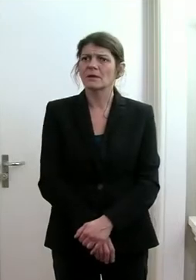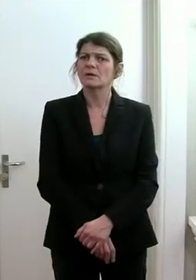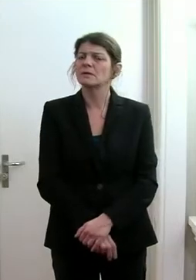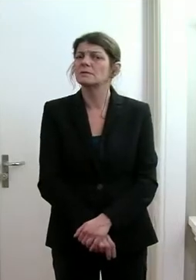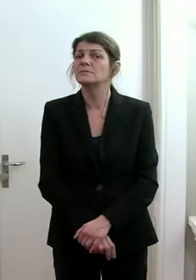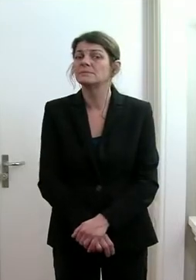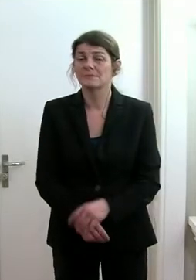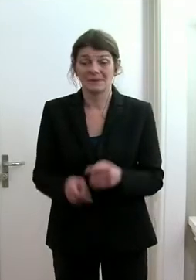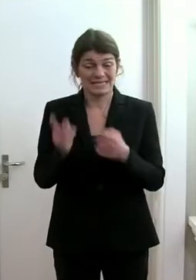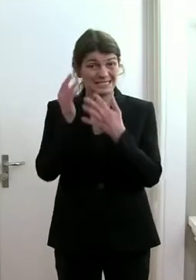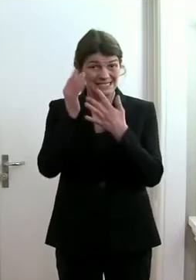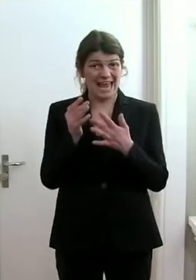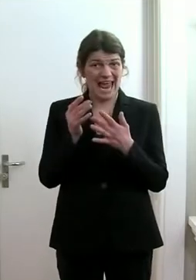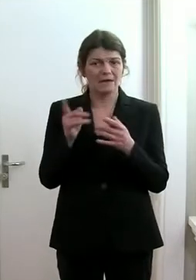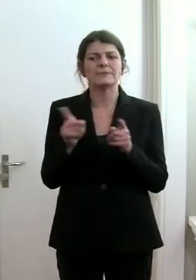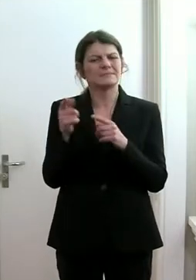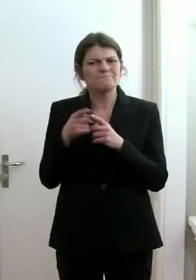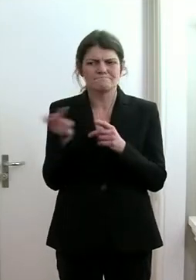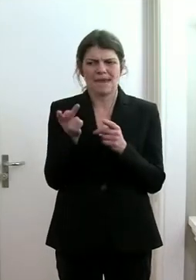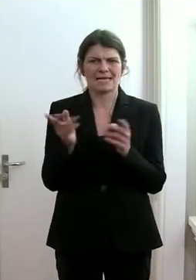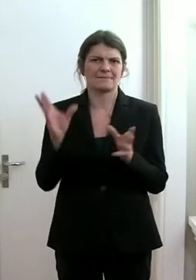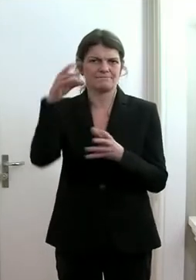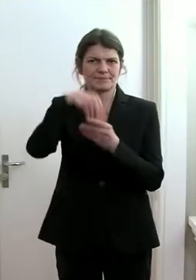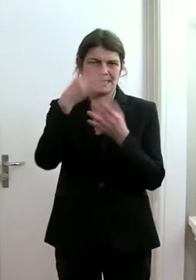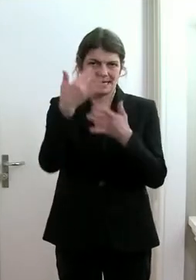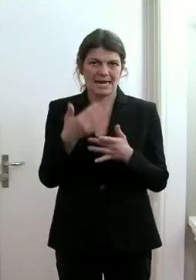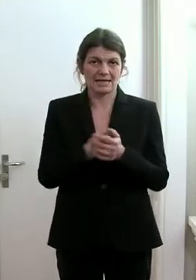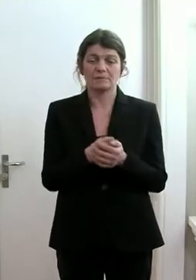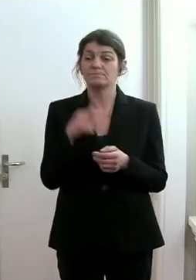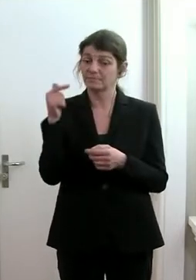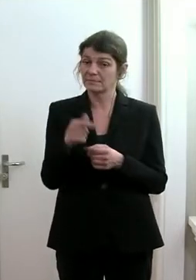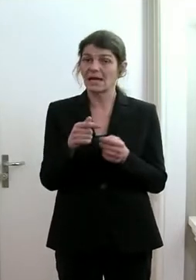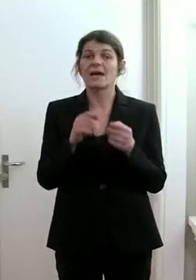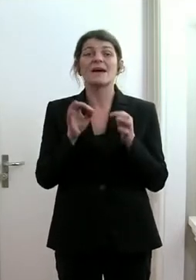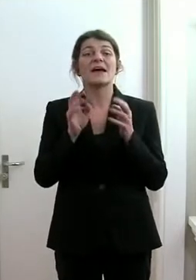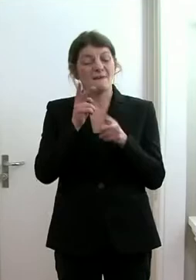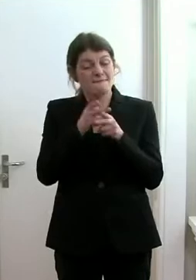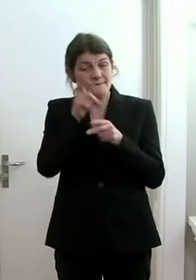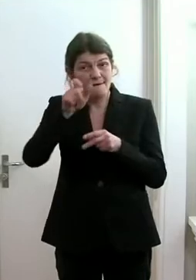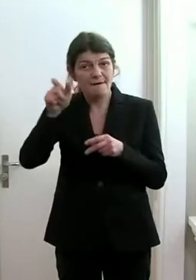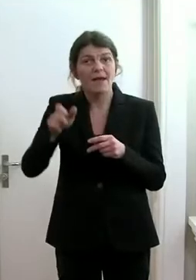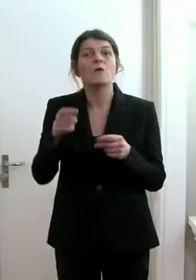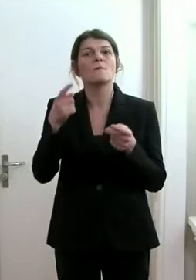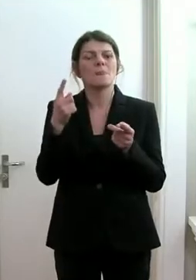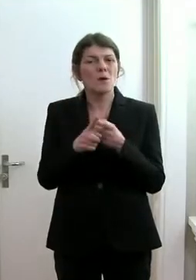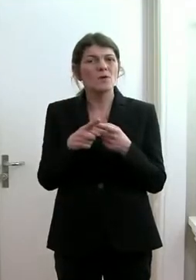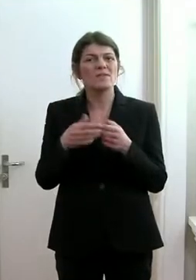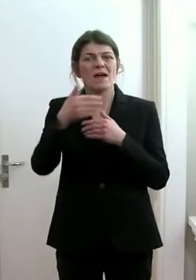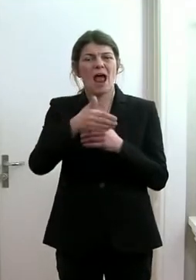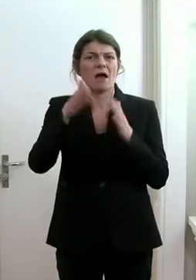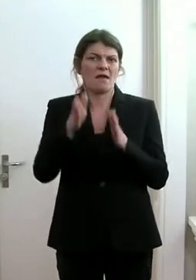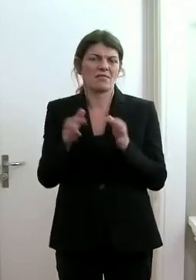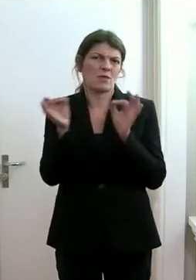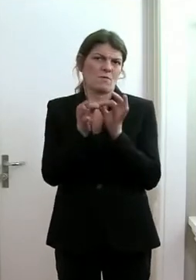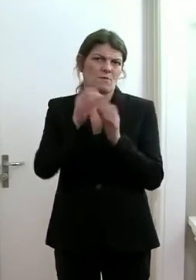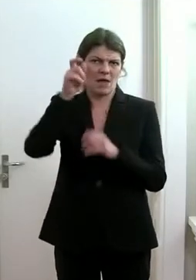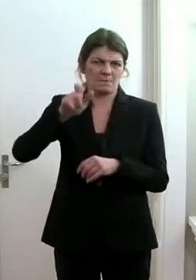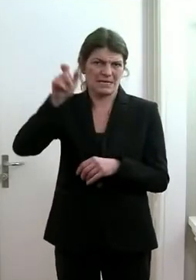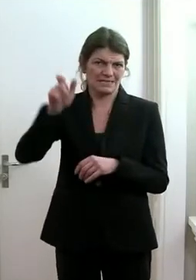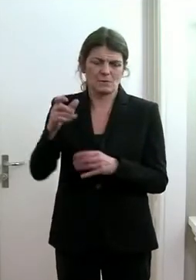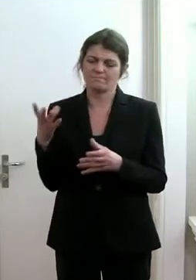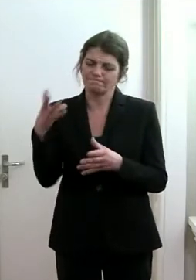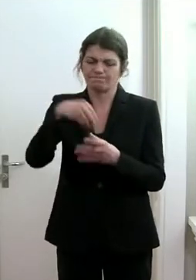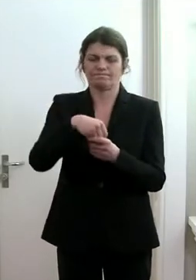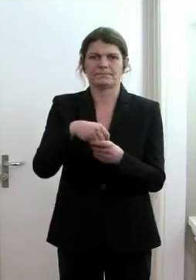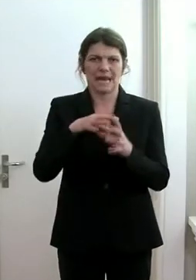Also, die Zahl ist jetzt kumulativ. In diesen Zahlen sind Infizierte und Quarantäne-Fälle